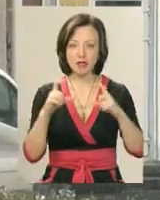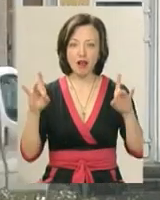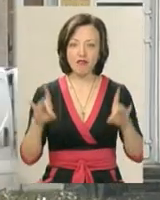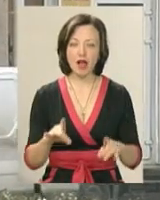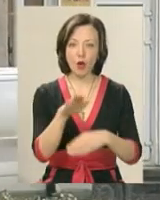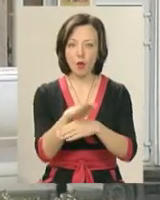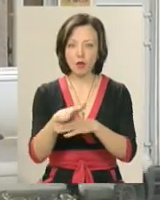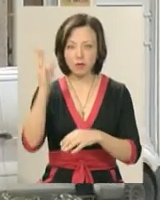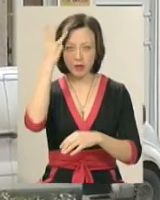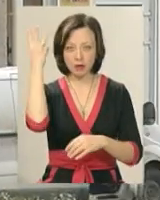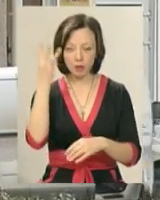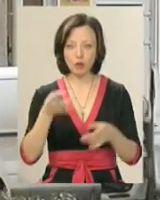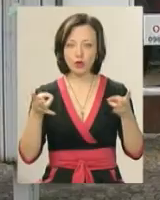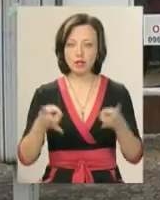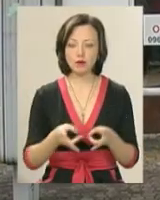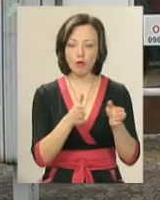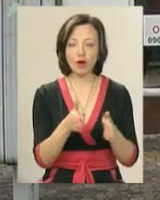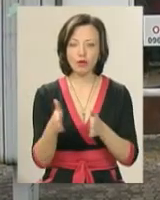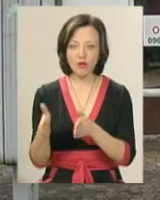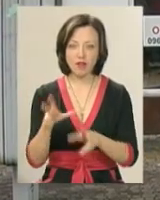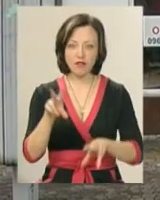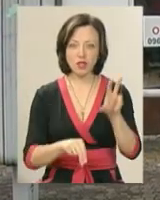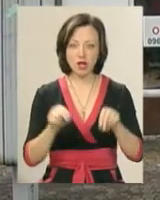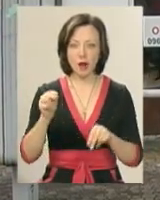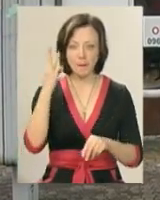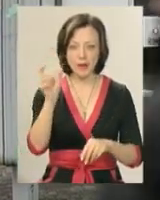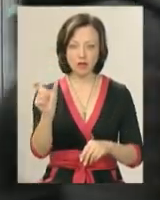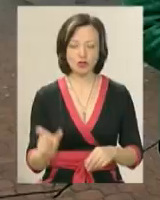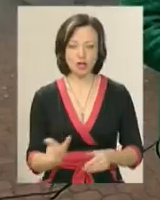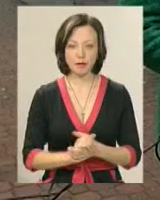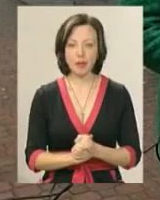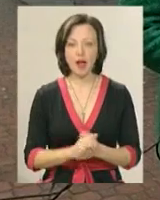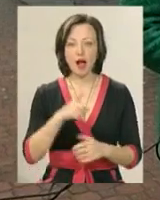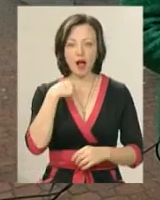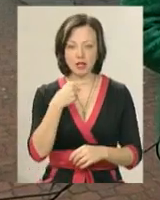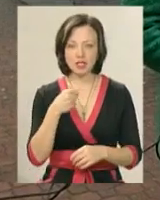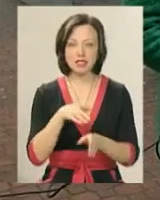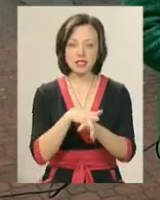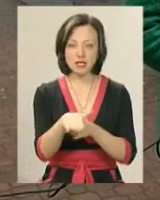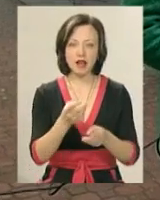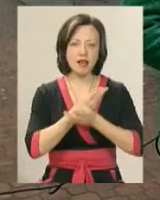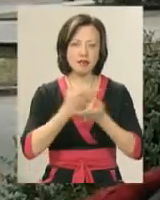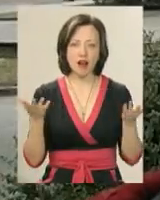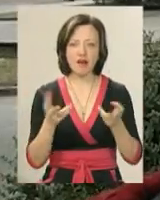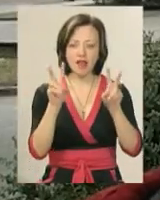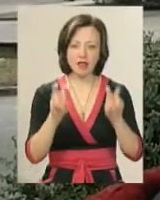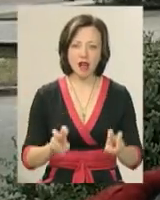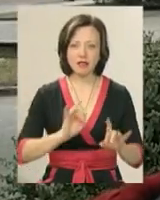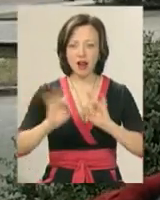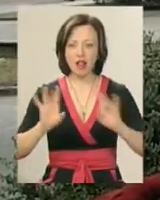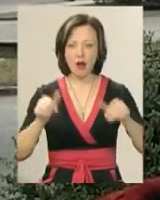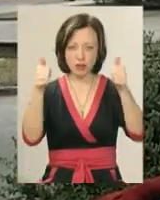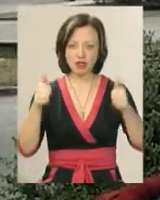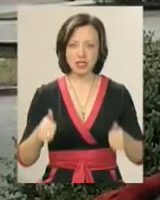кафе і кіосках обласного центру потрібно упорядкувати, вважає хмельничанин Владислав. Хлопець каже, засилля яскравих назв та рекламних щитів